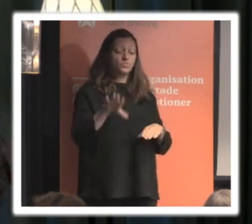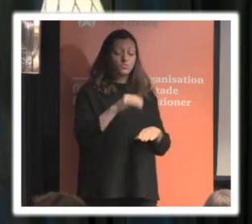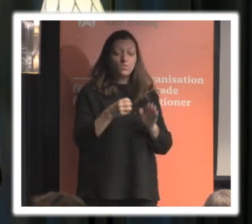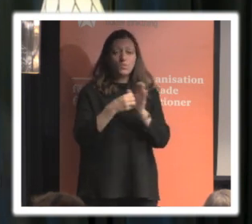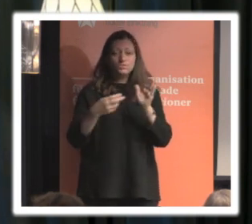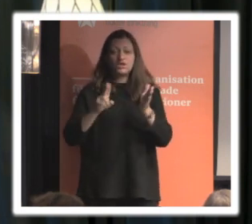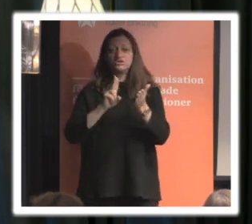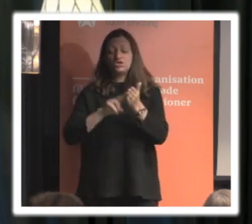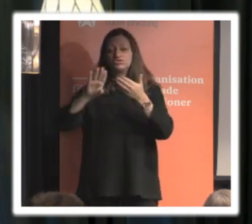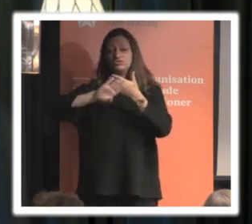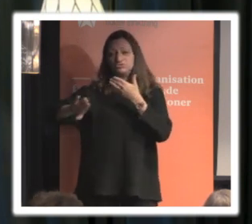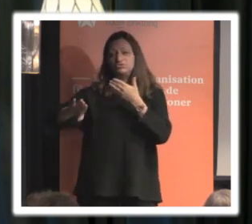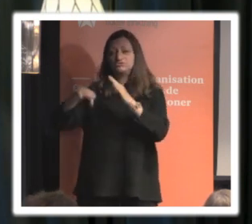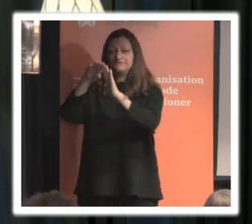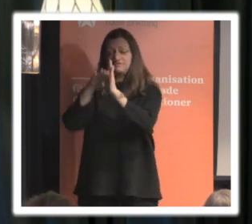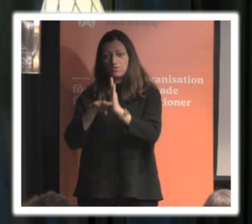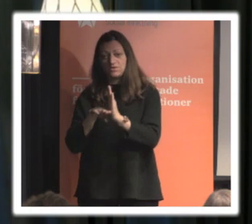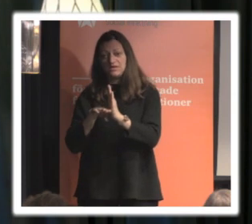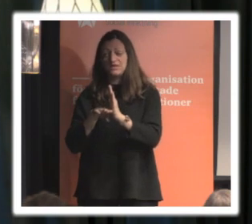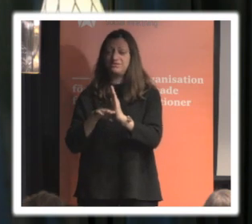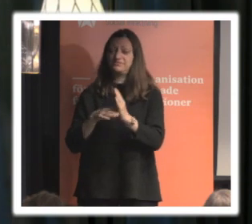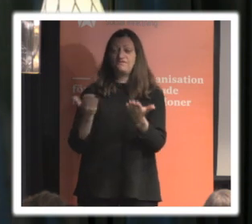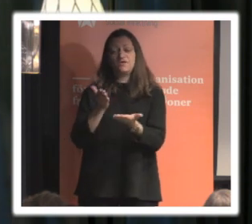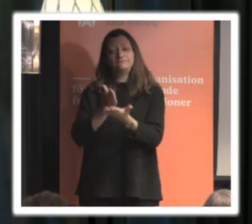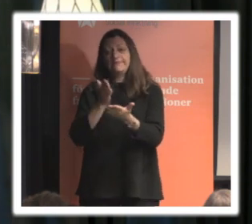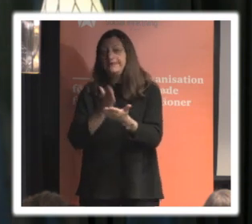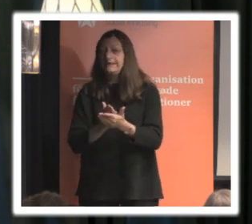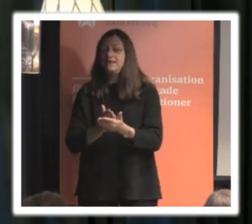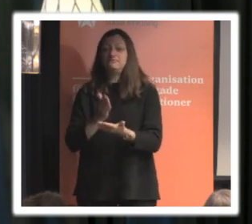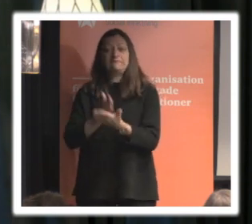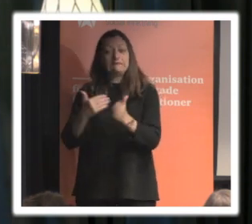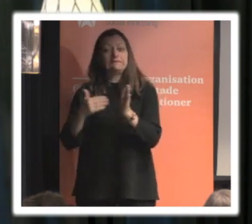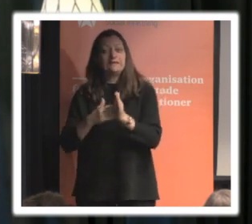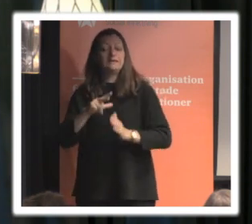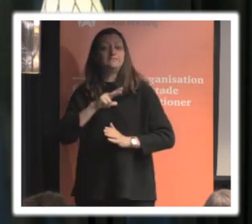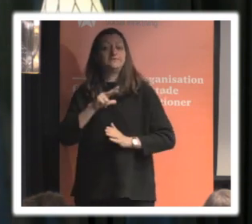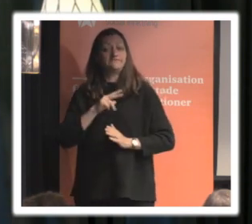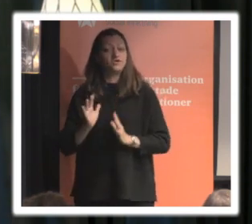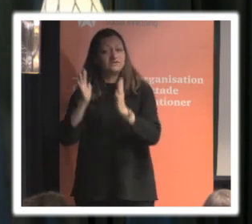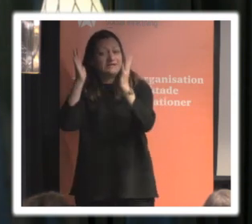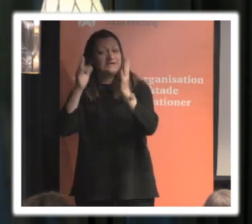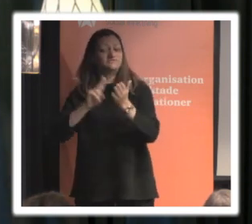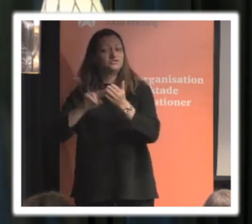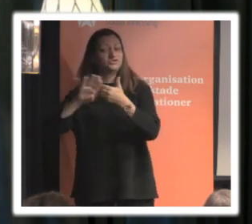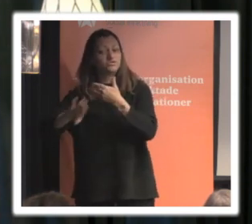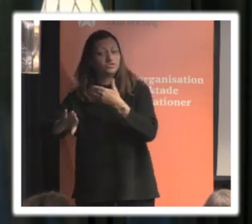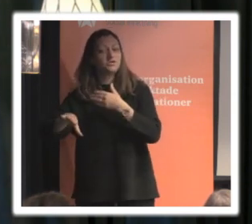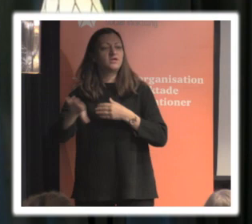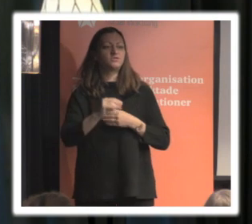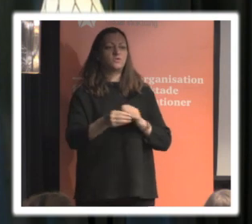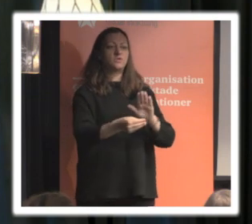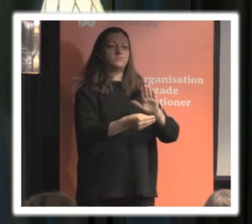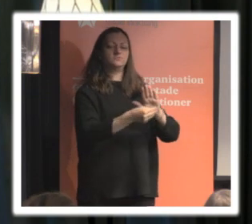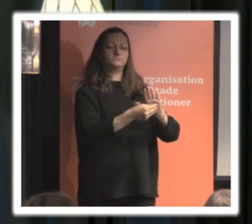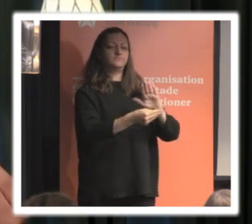och de principer som gäller för rätten till privatliv och identitet och dataskydd så borde sponsorerna i princip inte